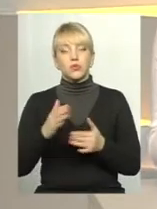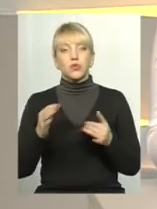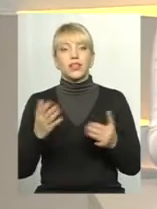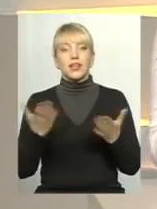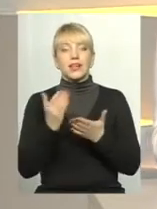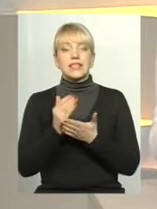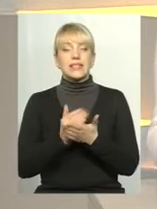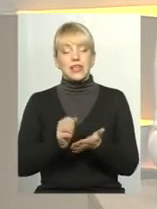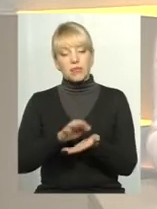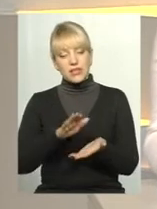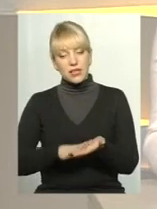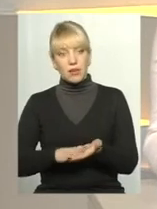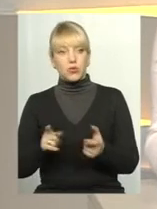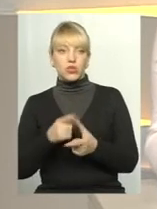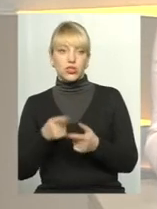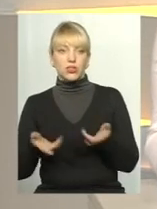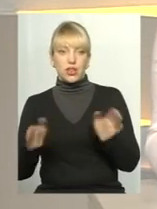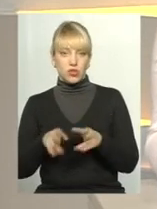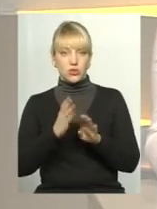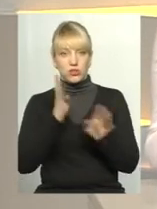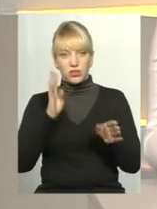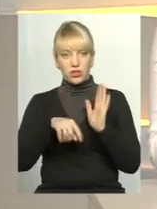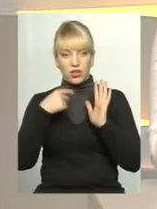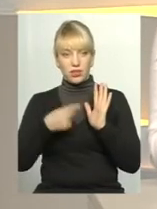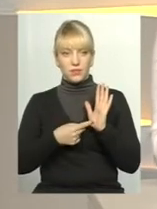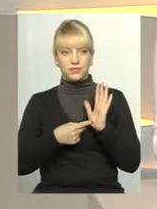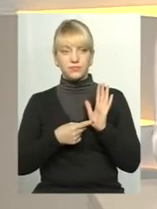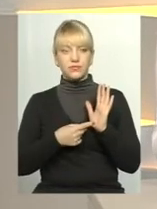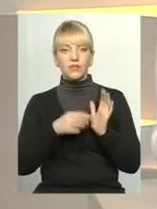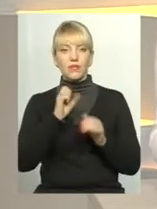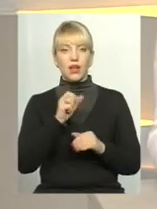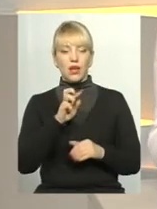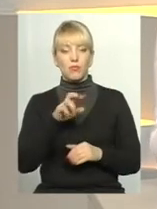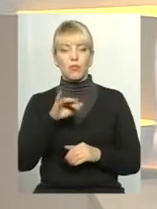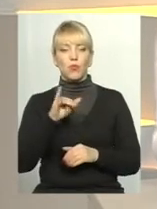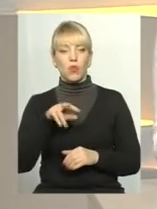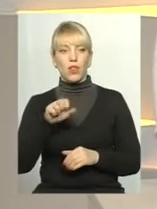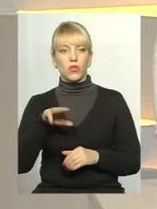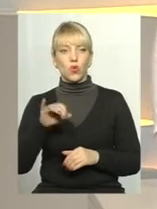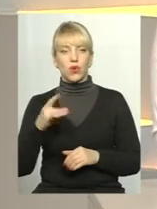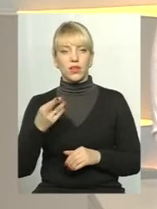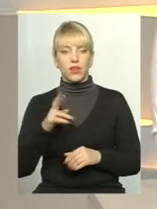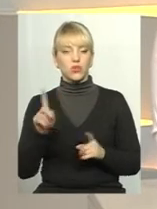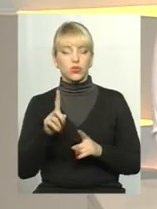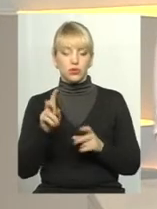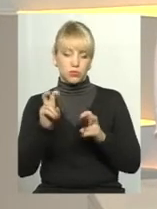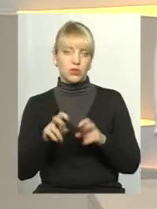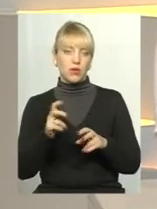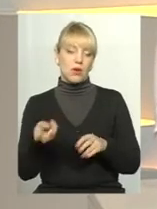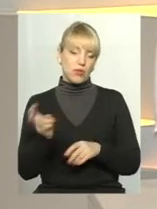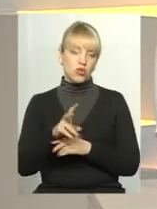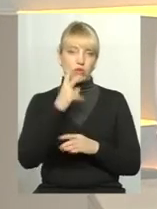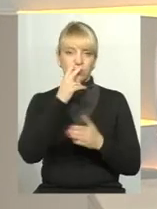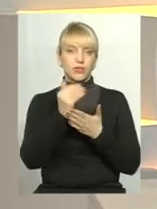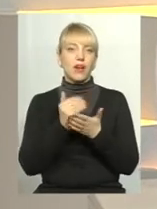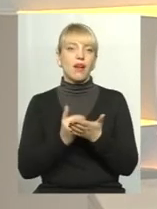запису, чи це все ж таки лишаться черги в амбулаторіях? Просто захтів, прийшов по графіку, чи буде